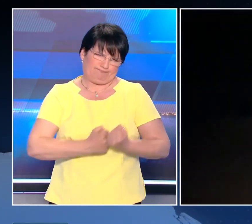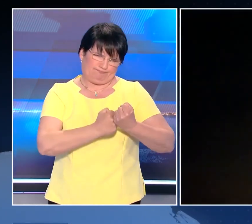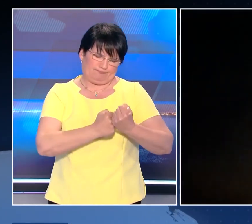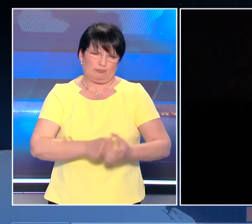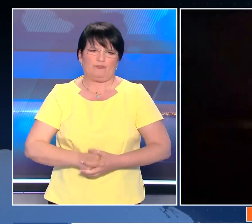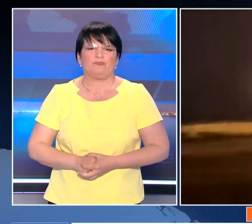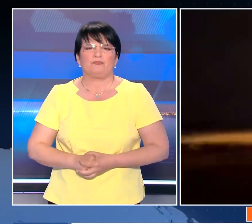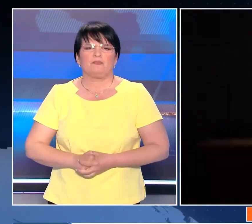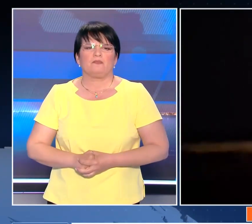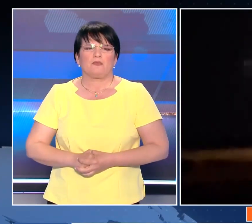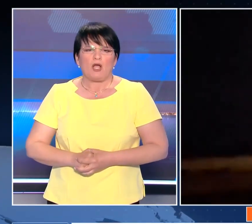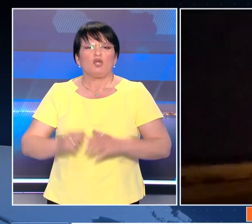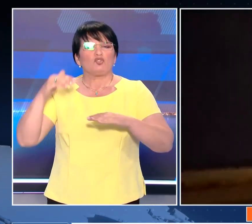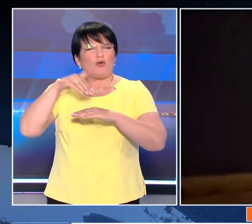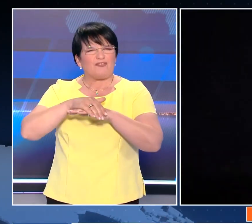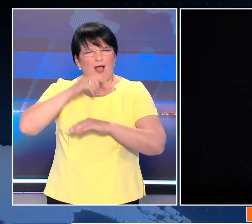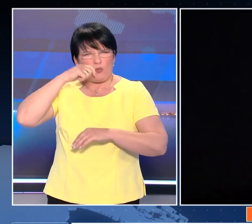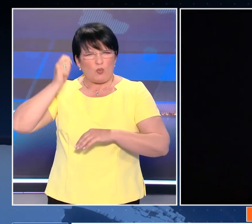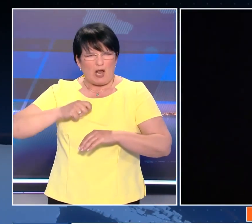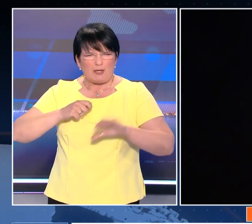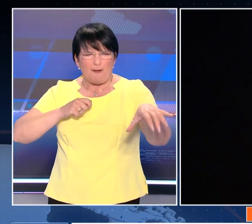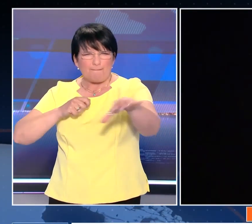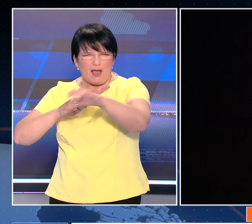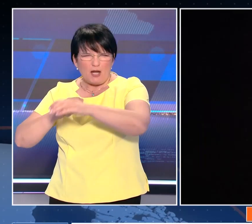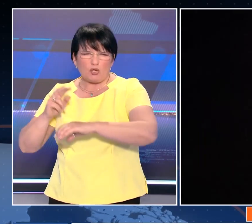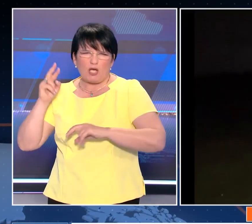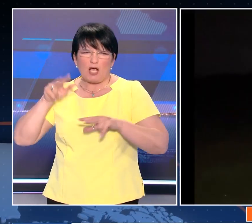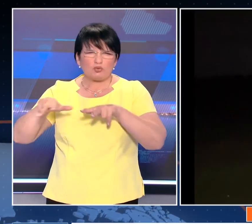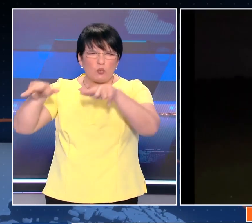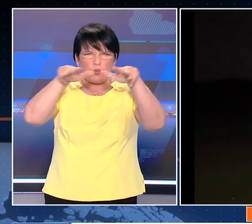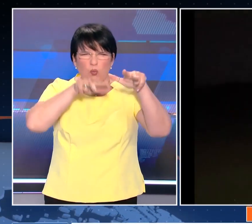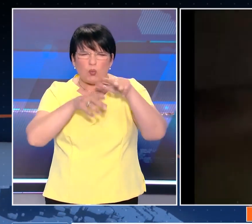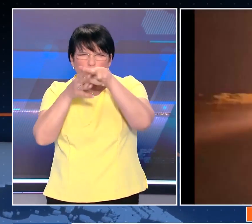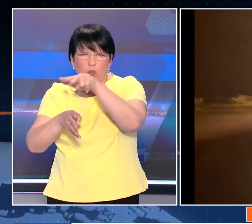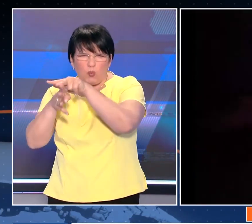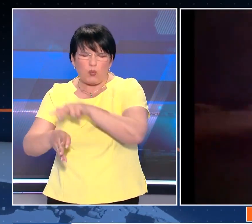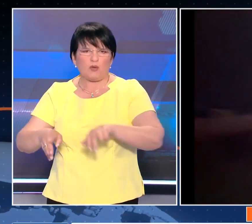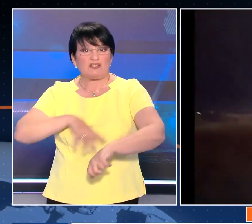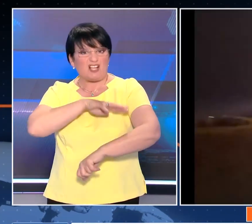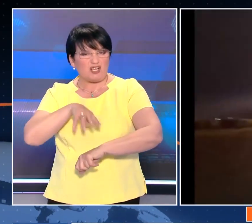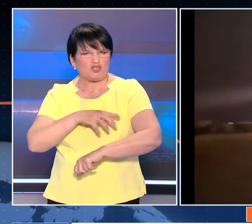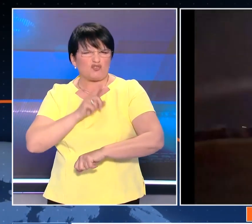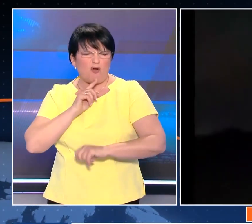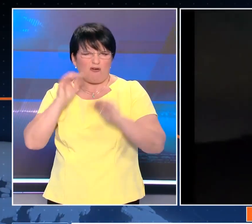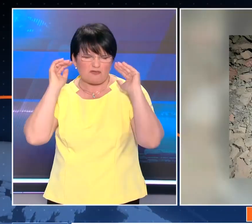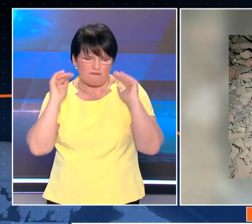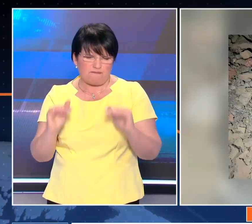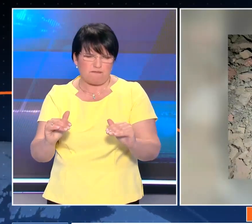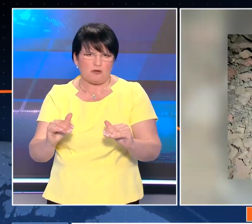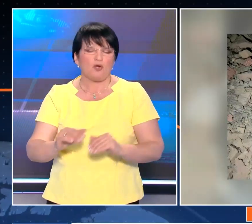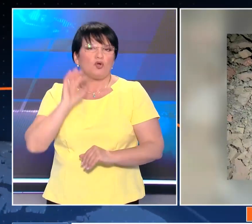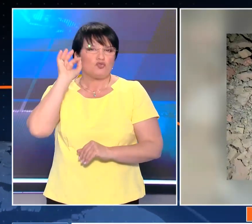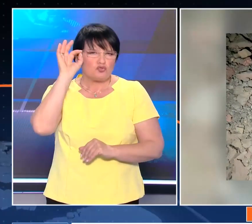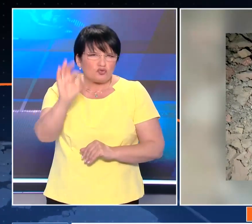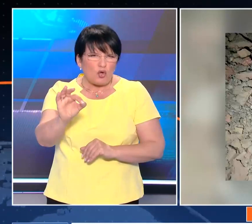Ντρόουνς στοχεύουν τη νύχτα την Ουκρανία. Περιοχές βρίσκονται σε συναγερμό για περισσότερες από τέσσερις ώρες. Στο